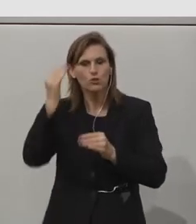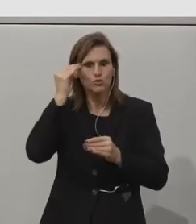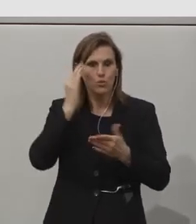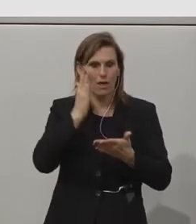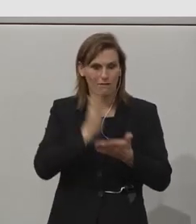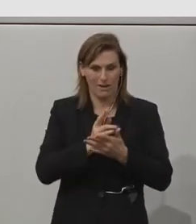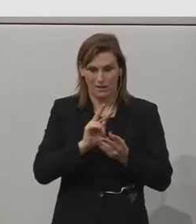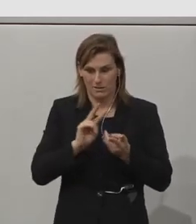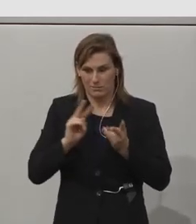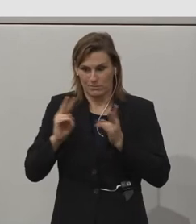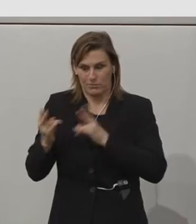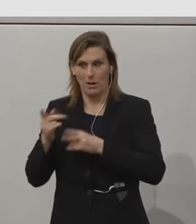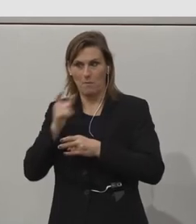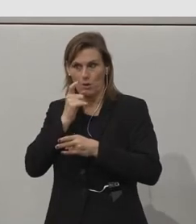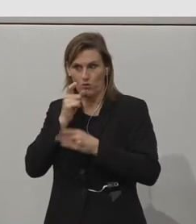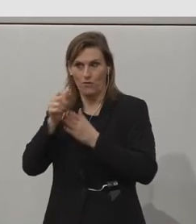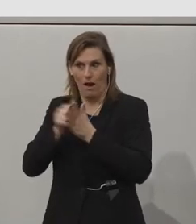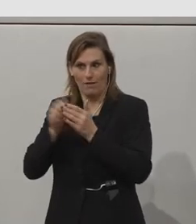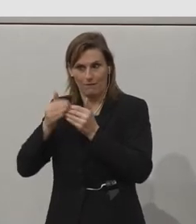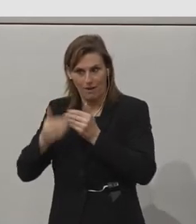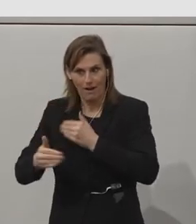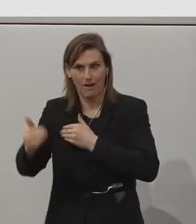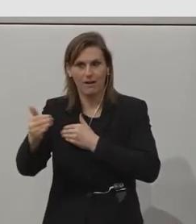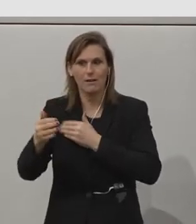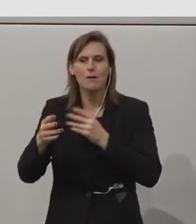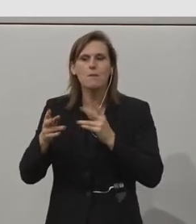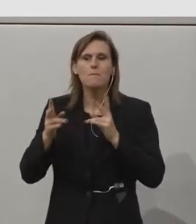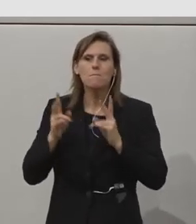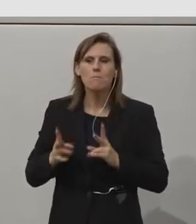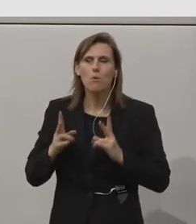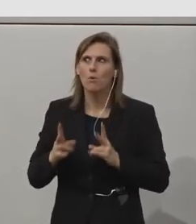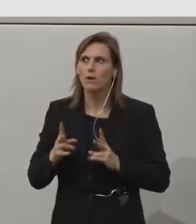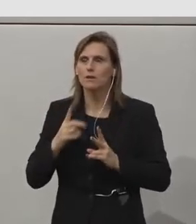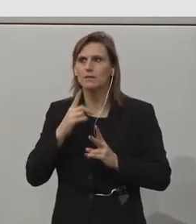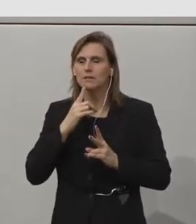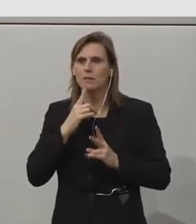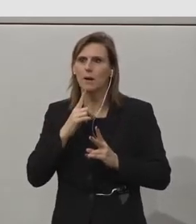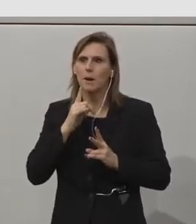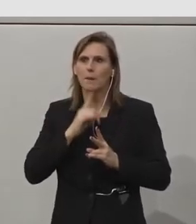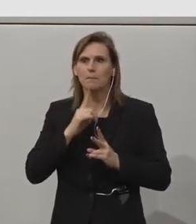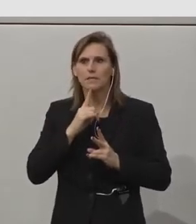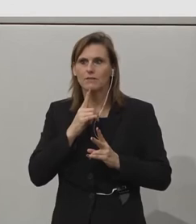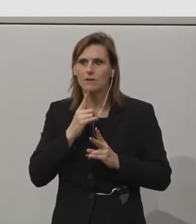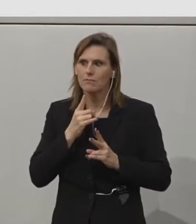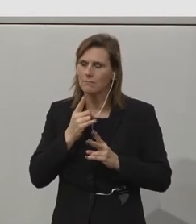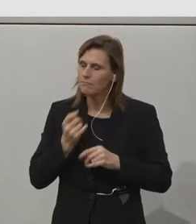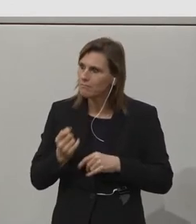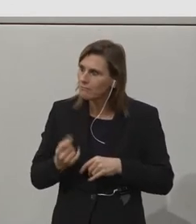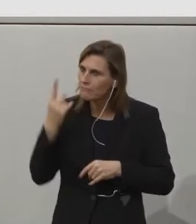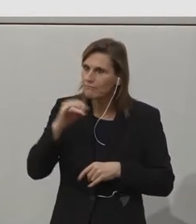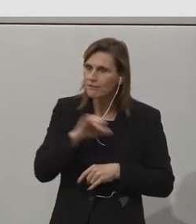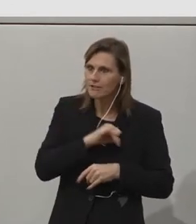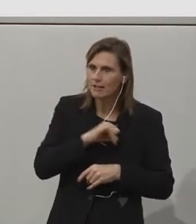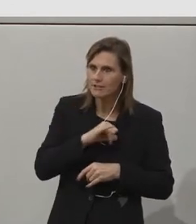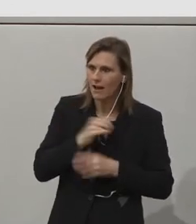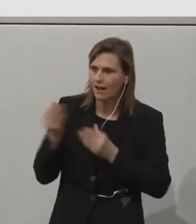das möglichst, ich sage jetzt einmal, kurios, interessant gestaltet, dazu